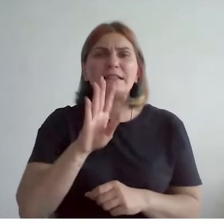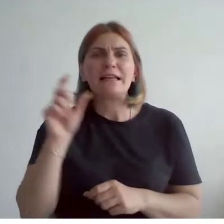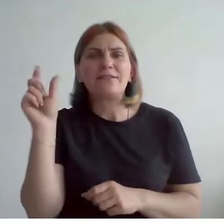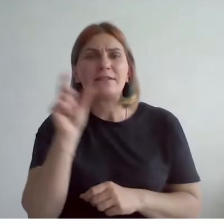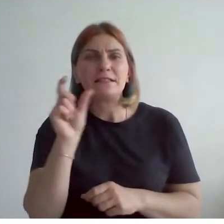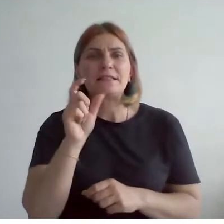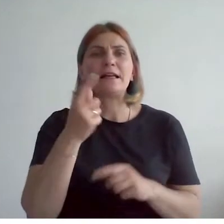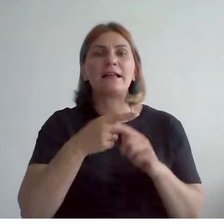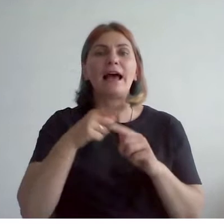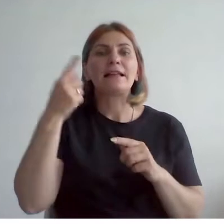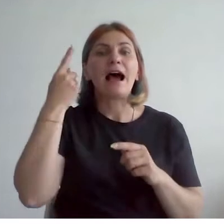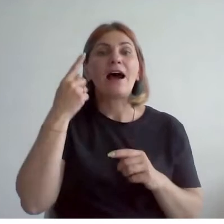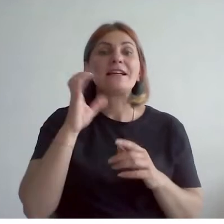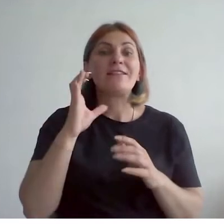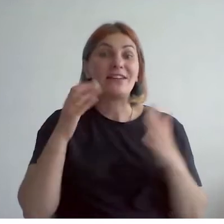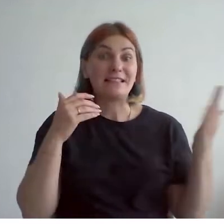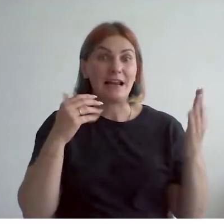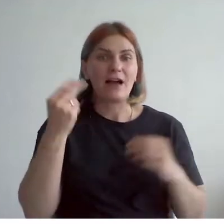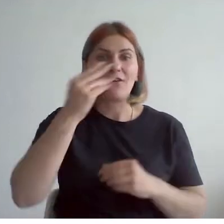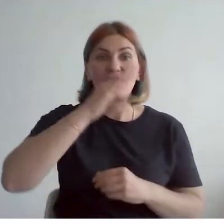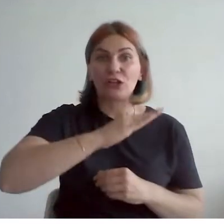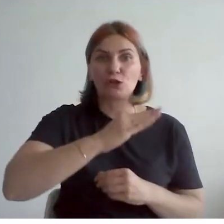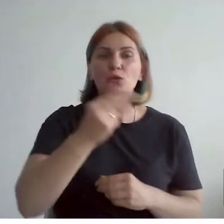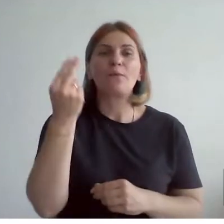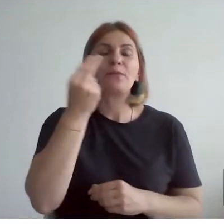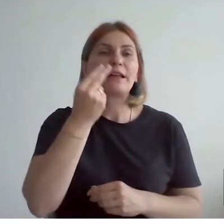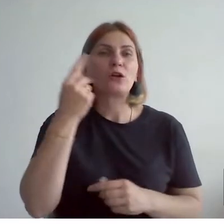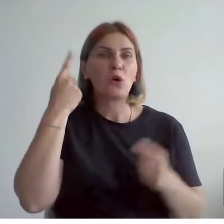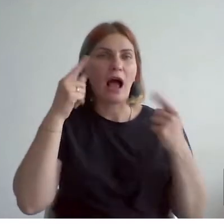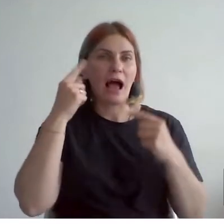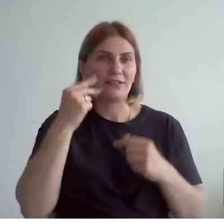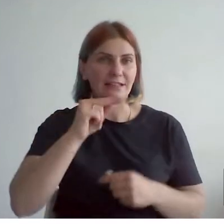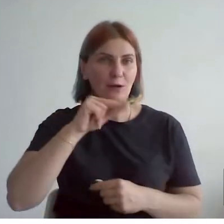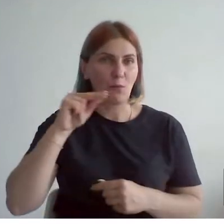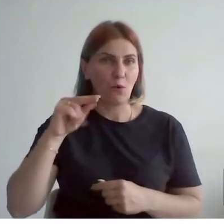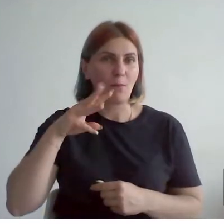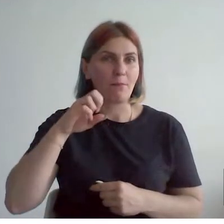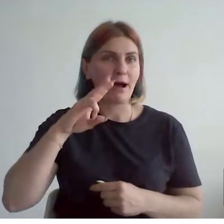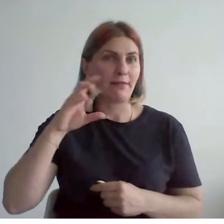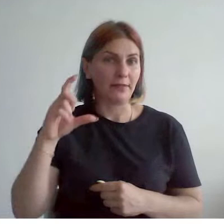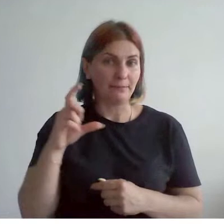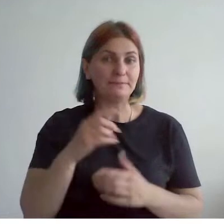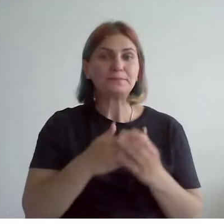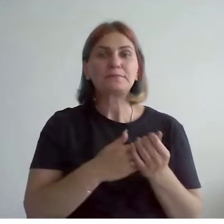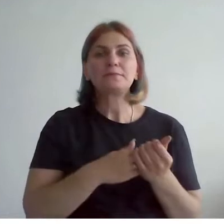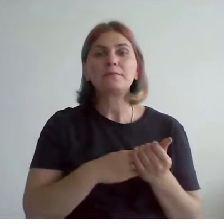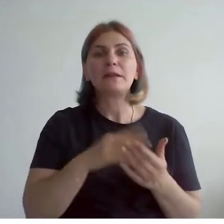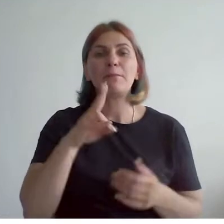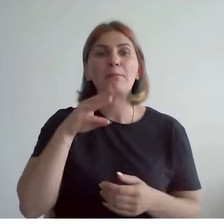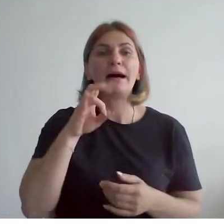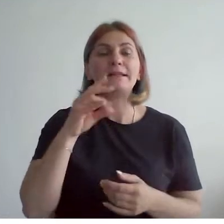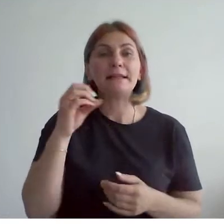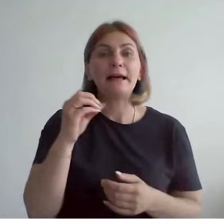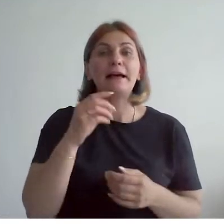авторская подпись художника Клода Мане. Собственно говоря, вот по этой картине всю группу